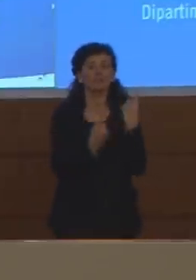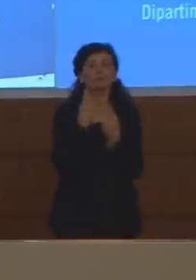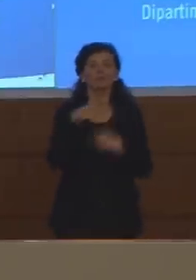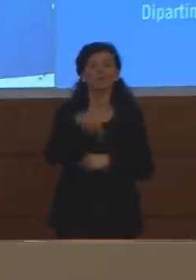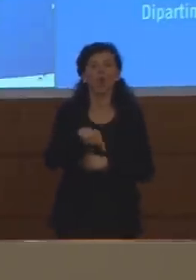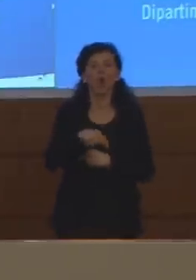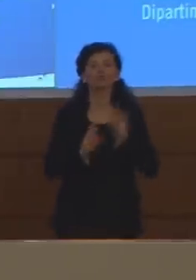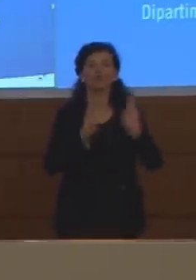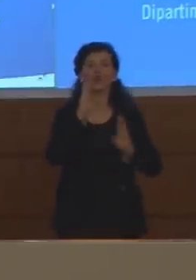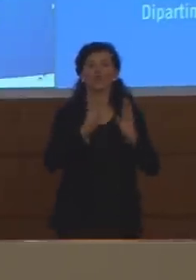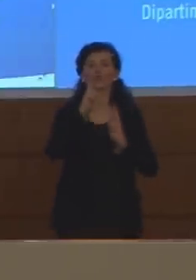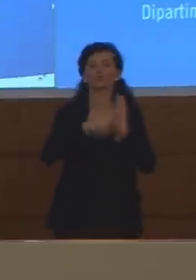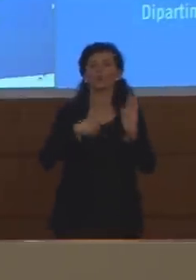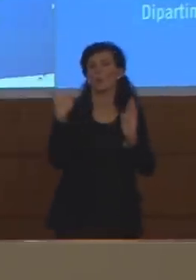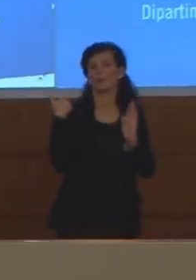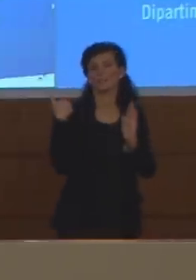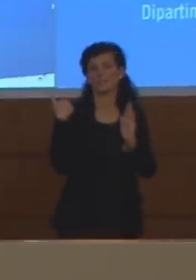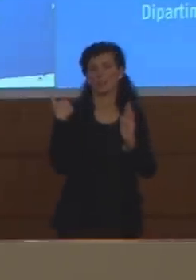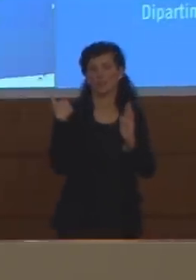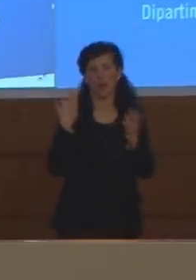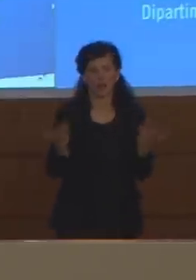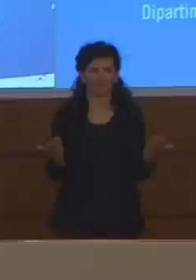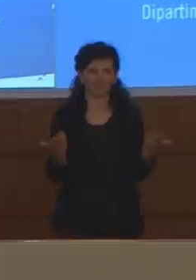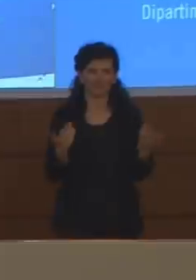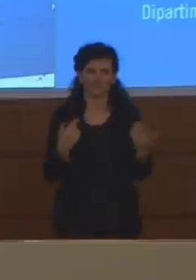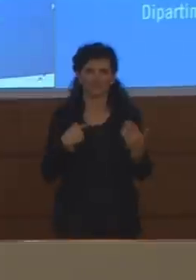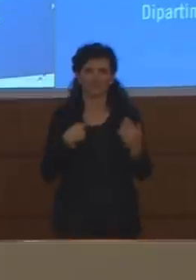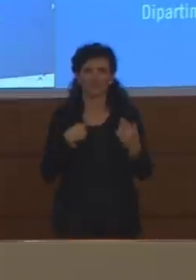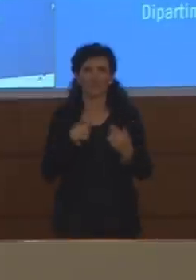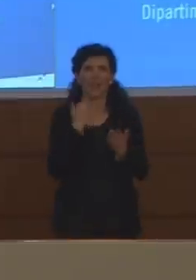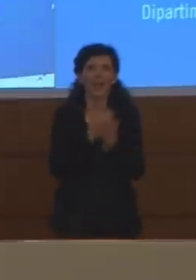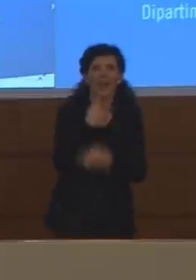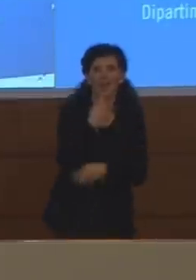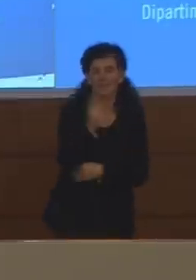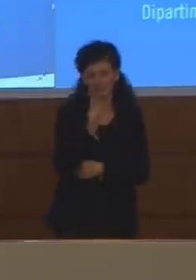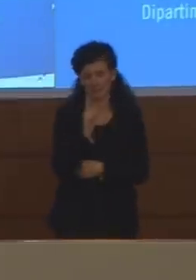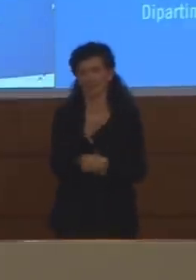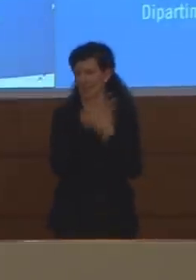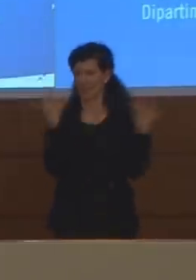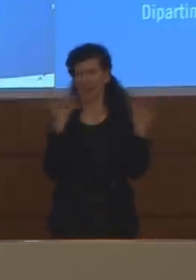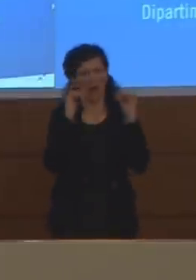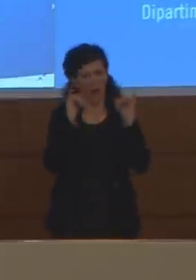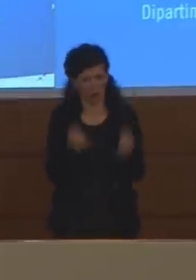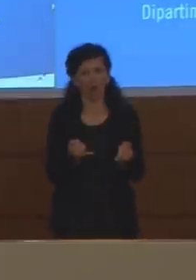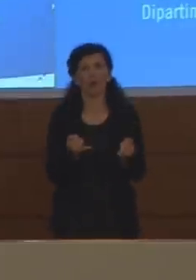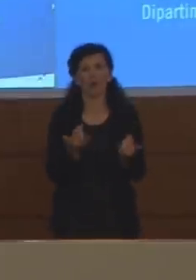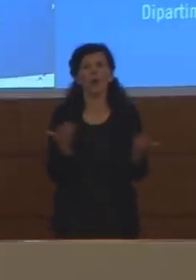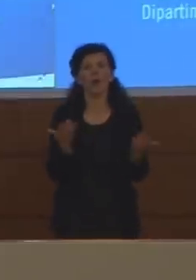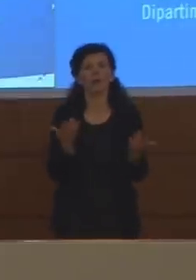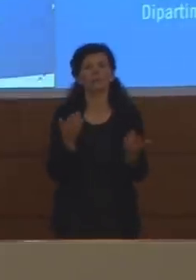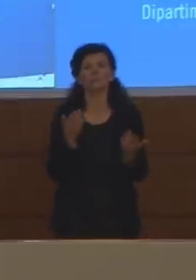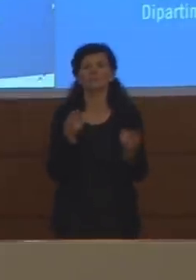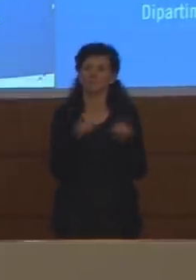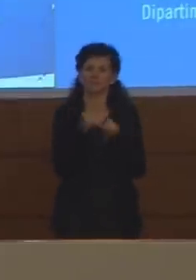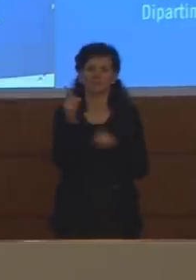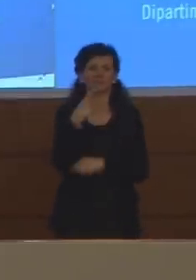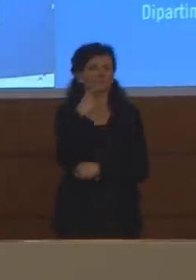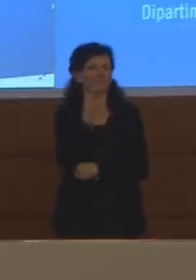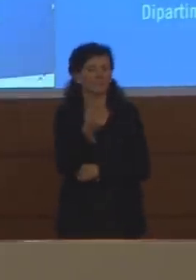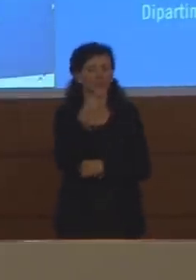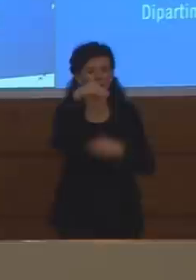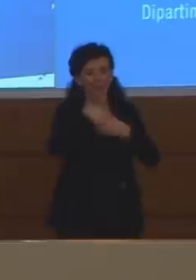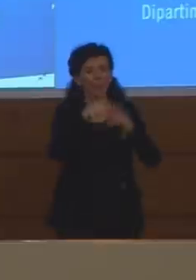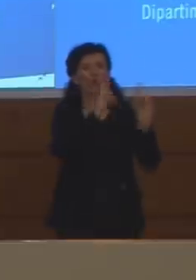oggi, due mesi fa, penso non sia impossibile dirlo e anzi sia una facile considerazione. Quindi quello che dice lei, anche che le strutture